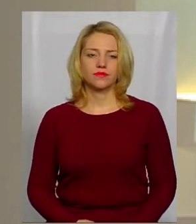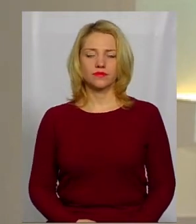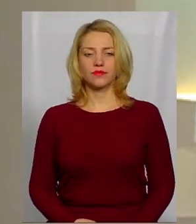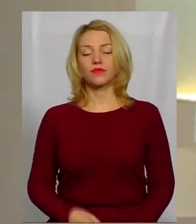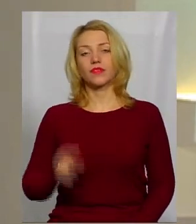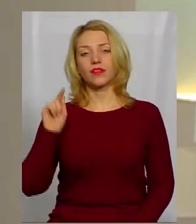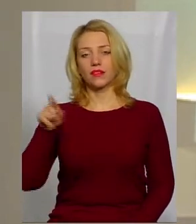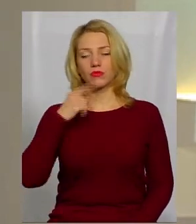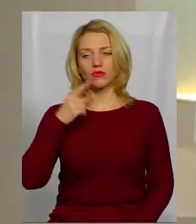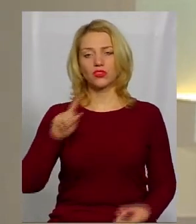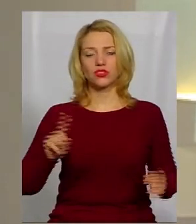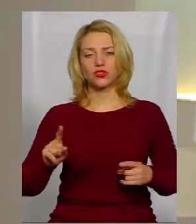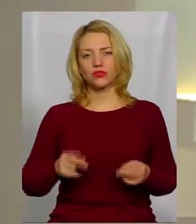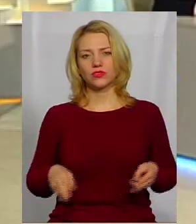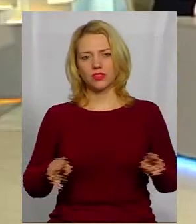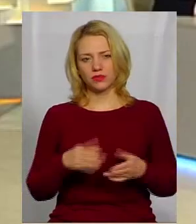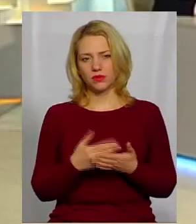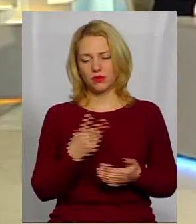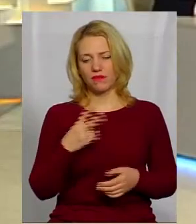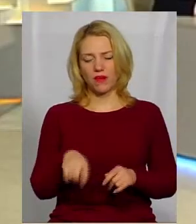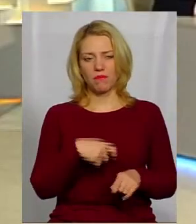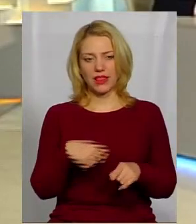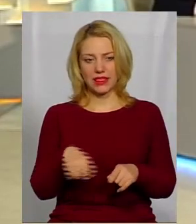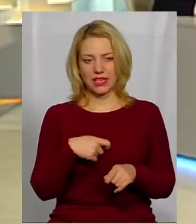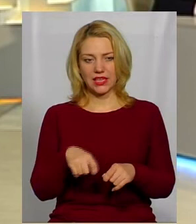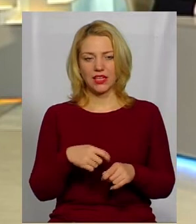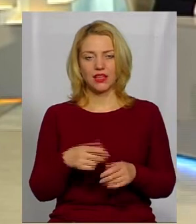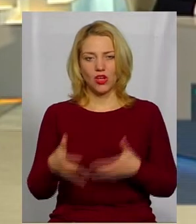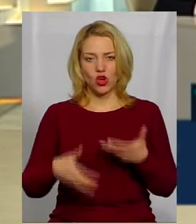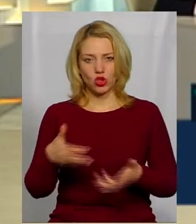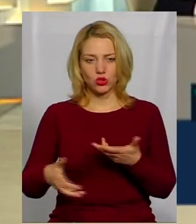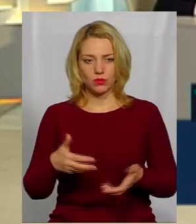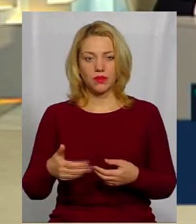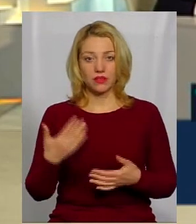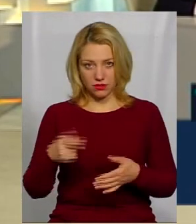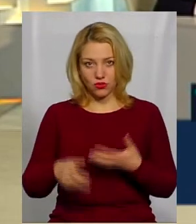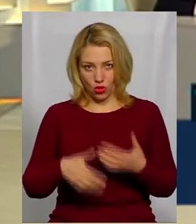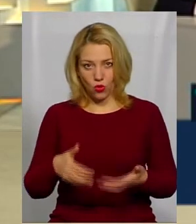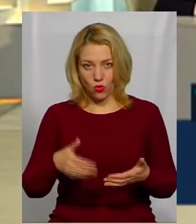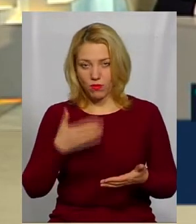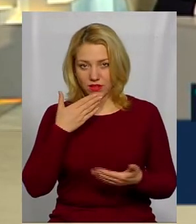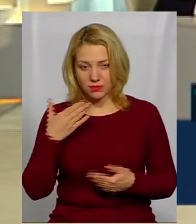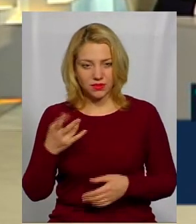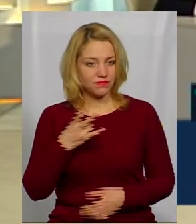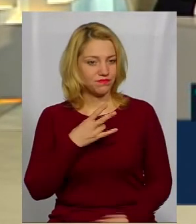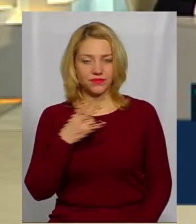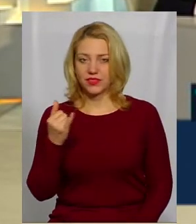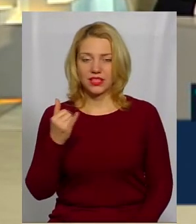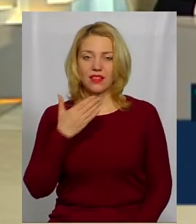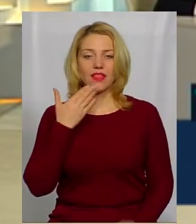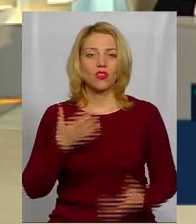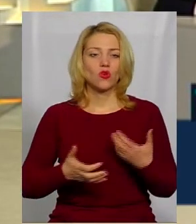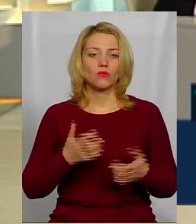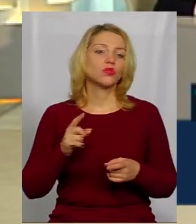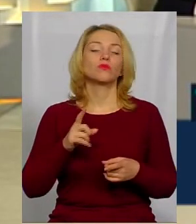Тоді говорили, що залишилося, ну, буквально два метри розкопати. Докопалися? Ні, не докопалися, тому